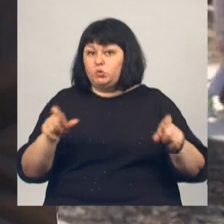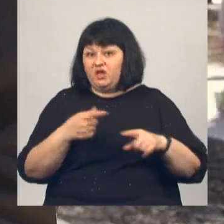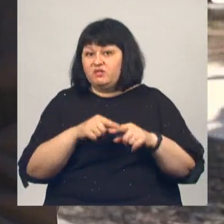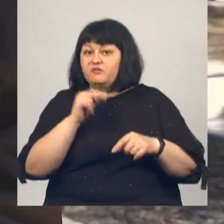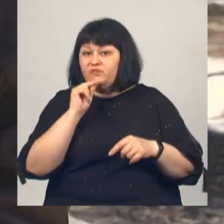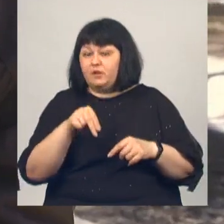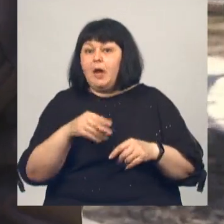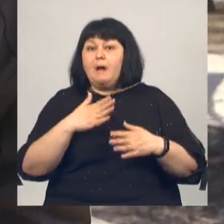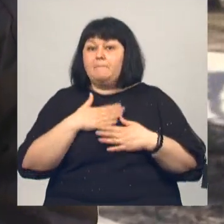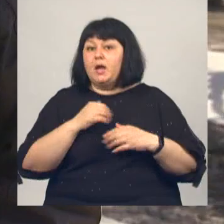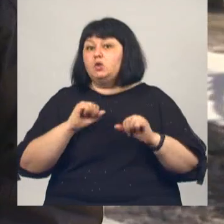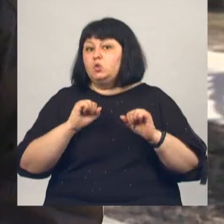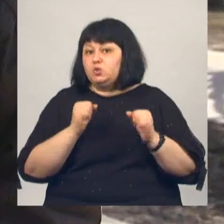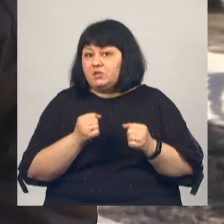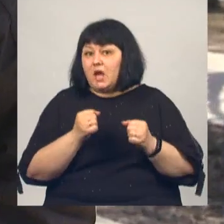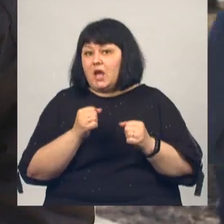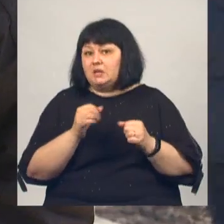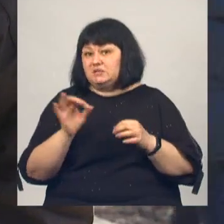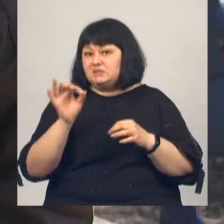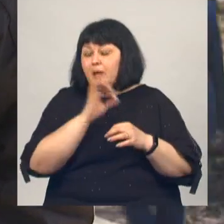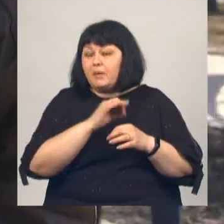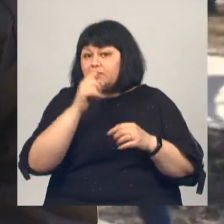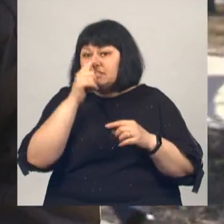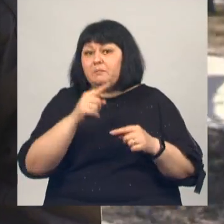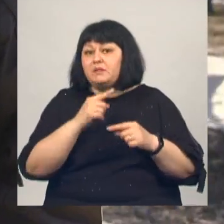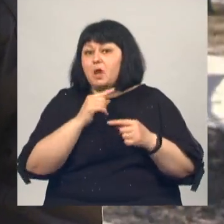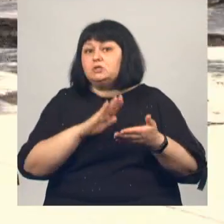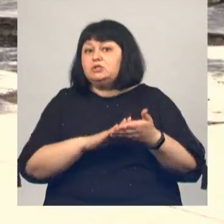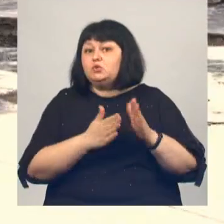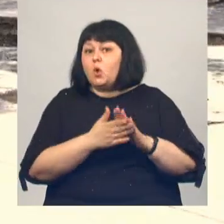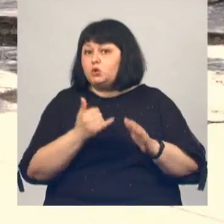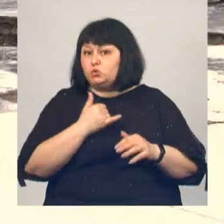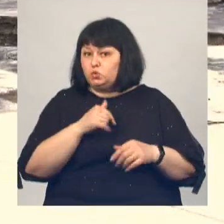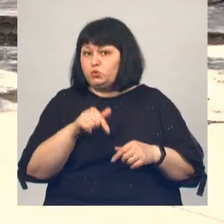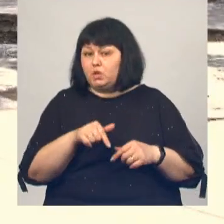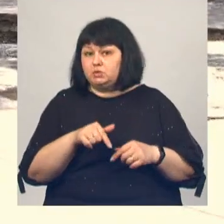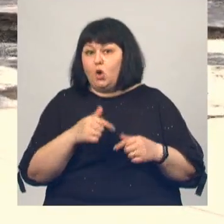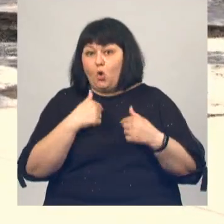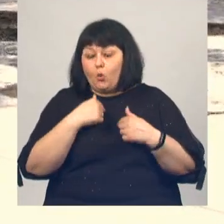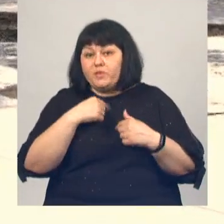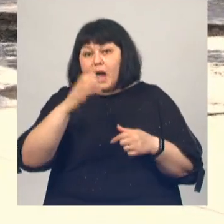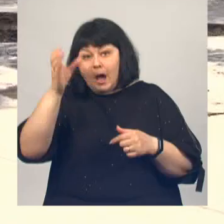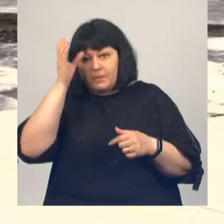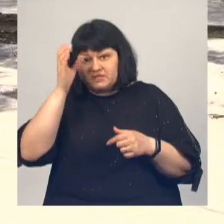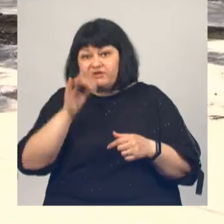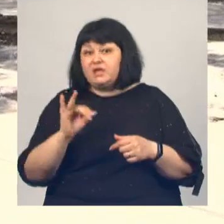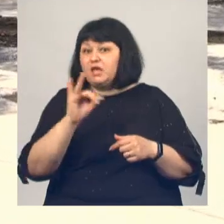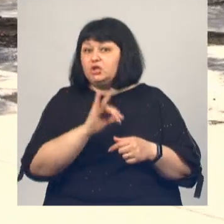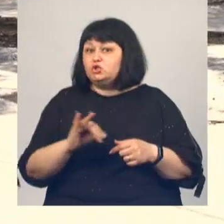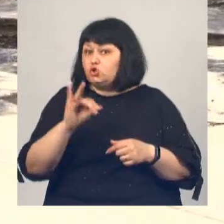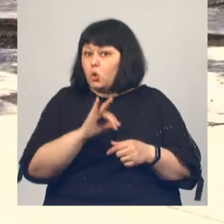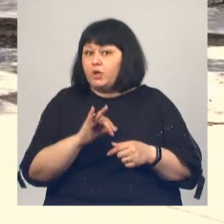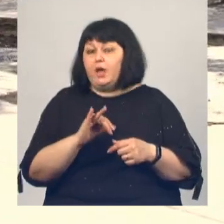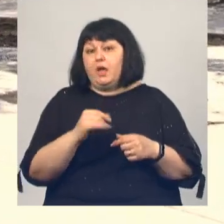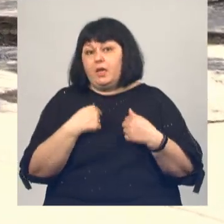западные совсем не понимают ситуацию у нас. У меня образование по истории и так далее. И